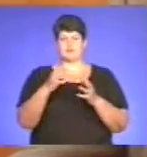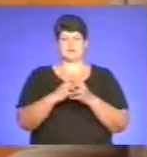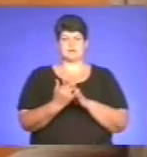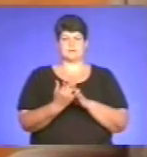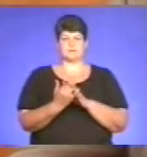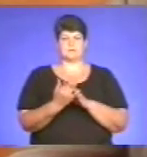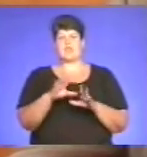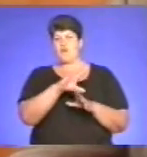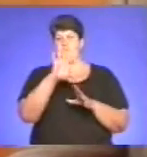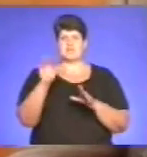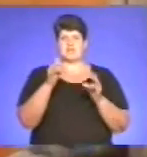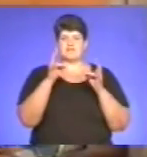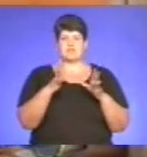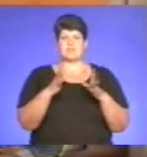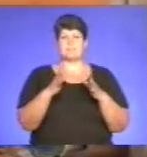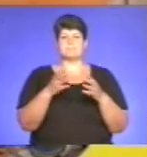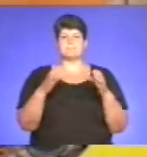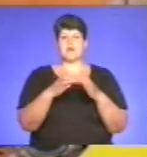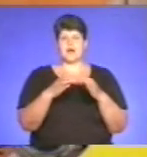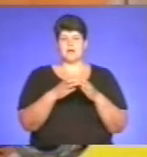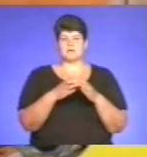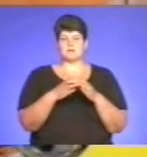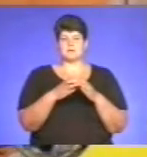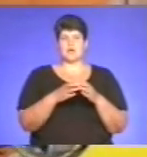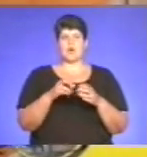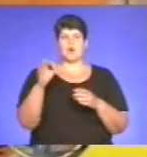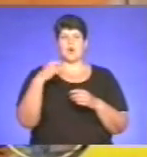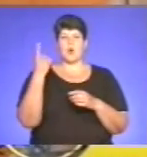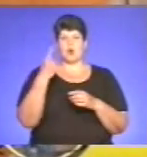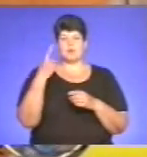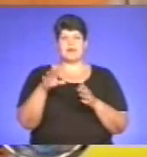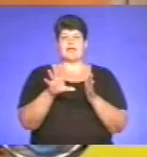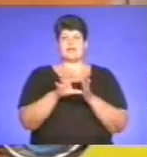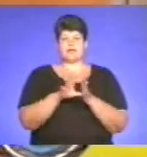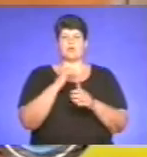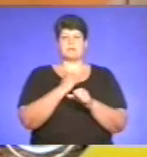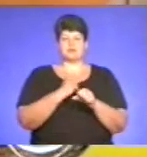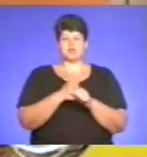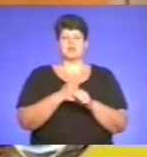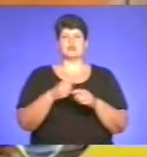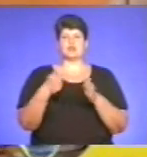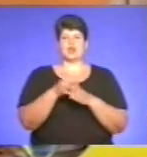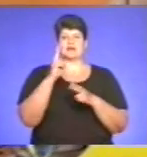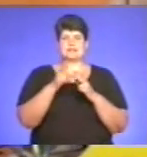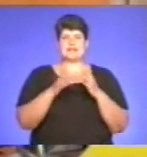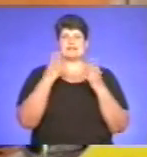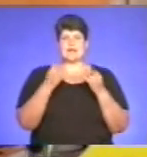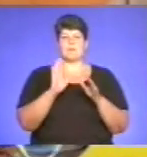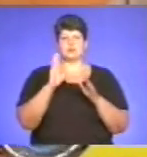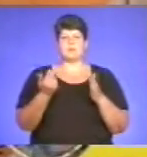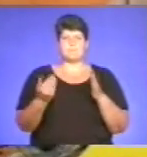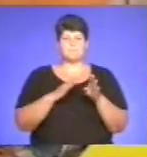Всі аварійні бригади, всі бригади обленерго працюють. І станом до кінця дня буде повністю відновлено